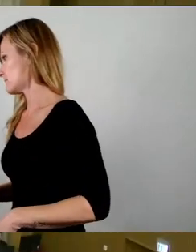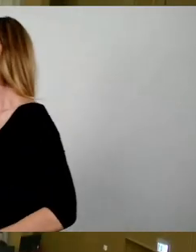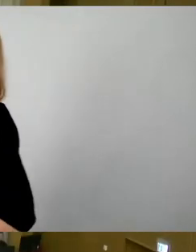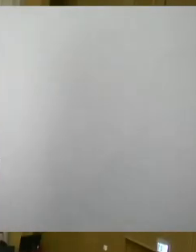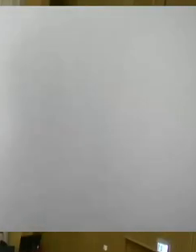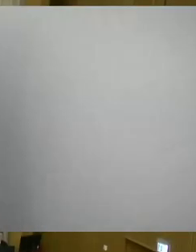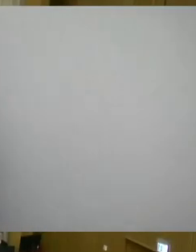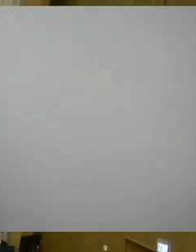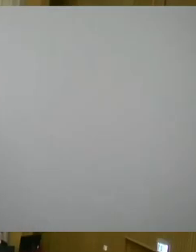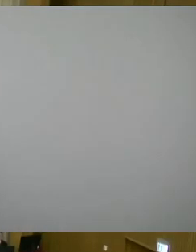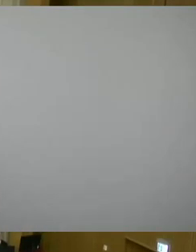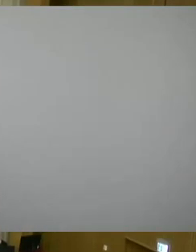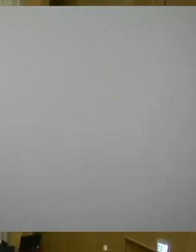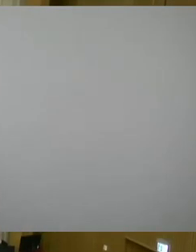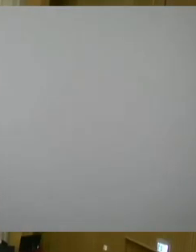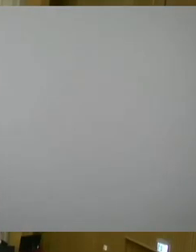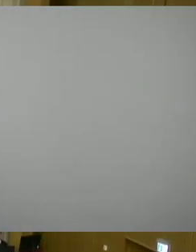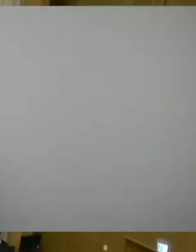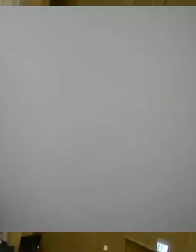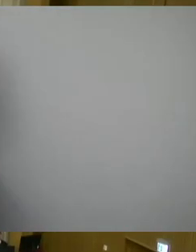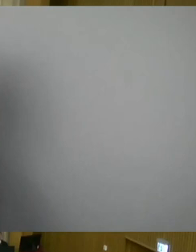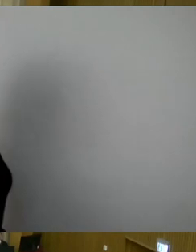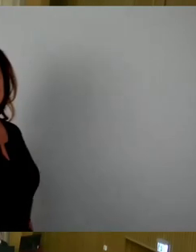So, jetzt Herr Böhm als nächster Redner.